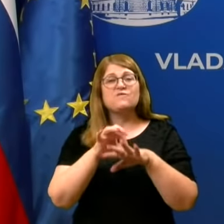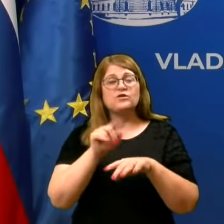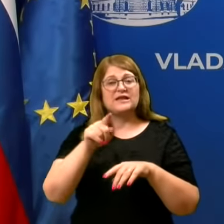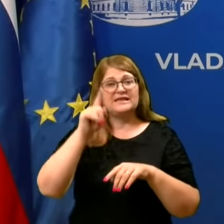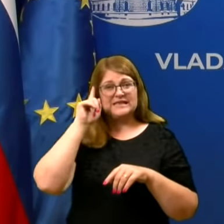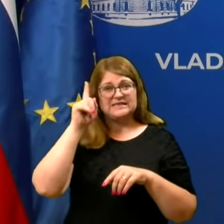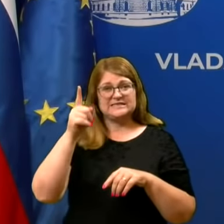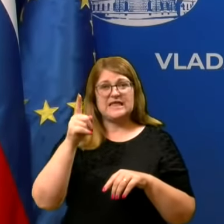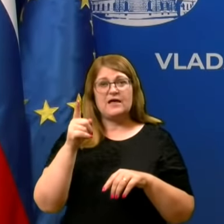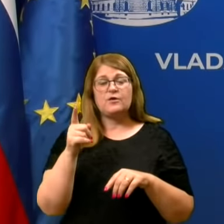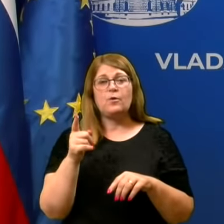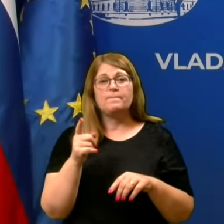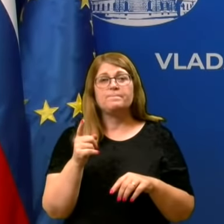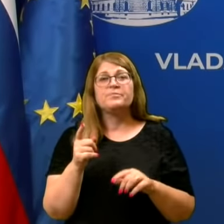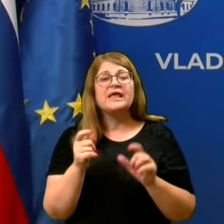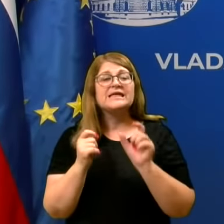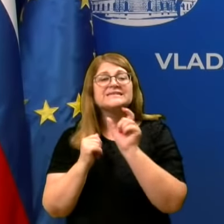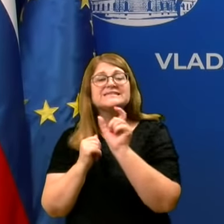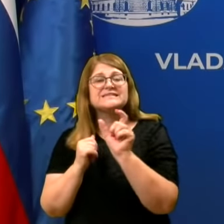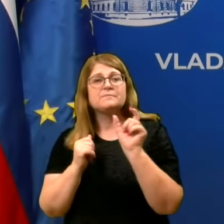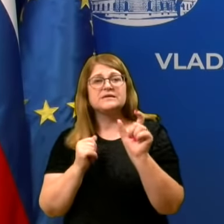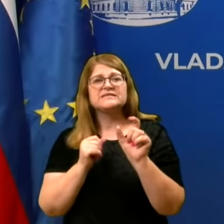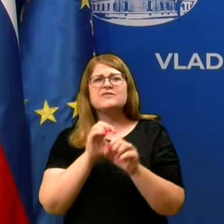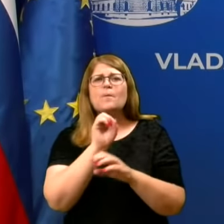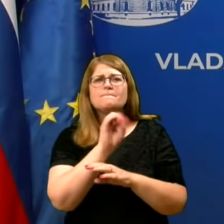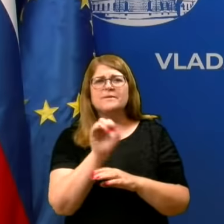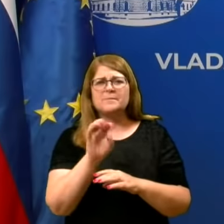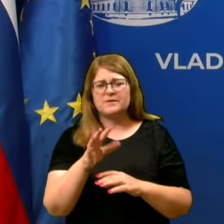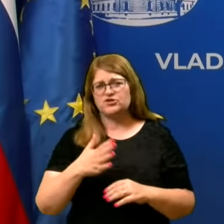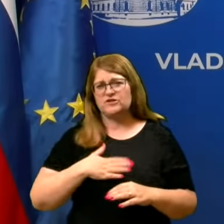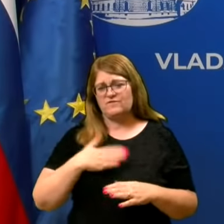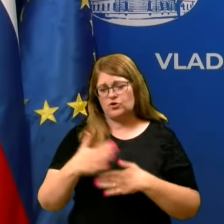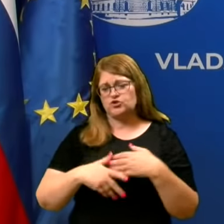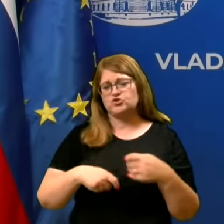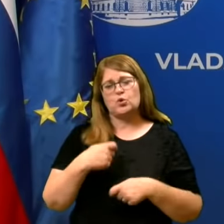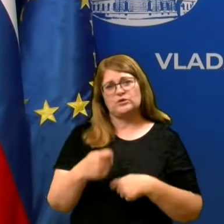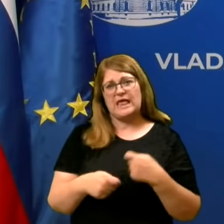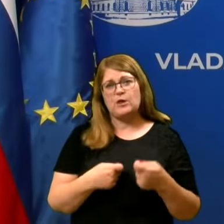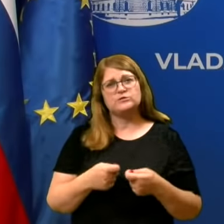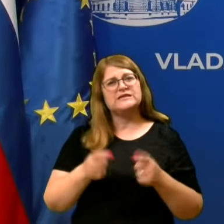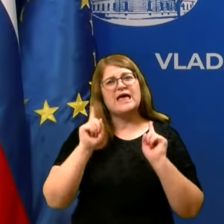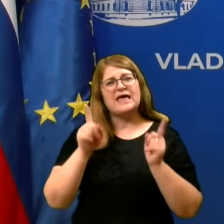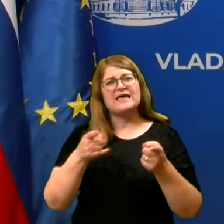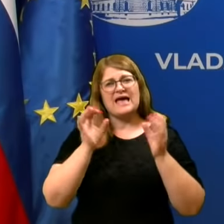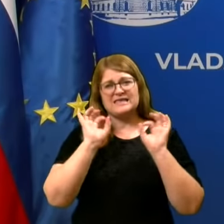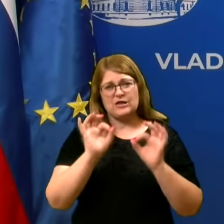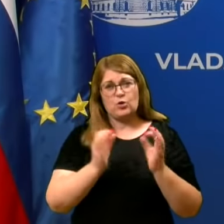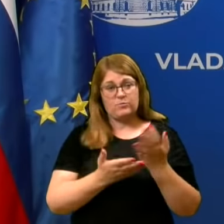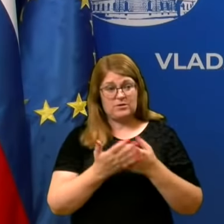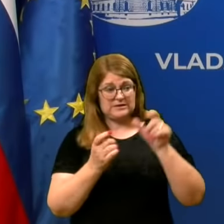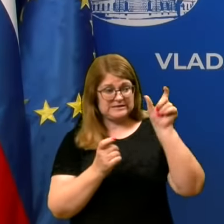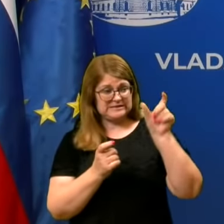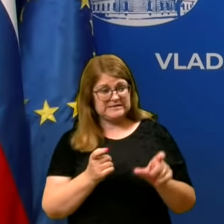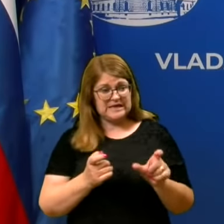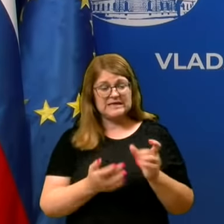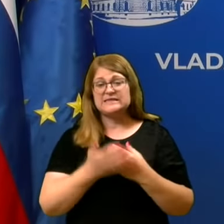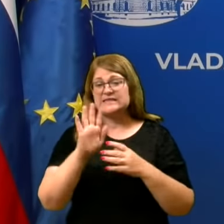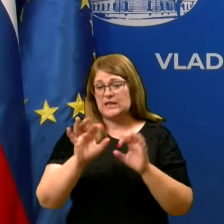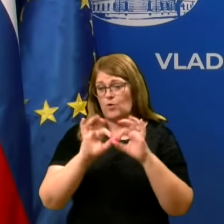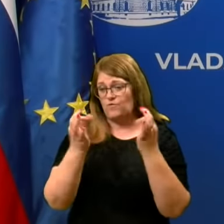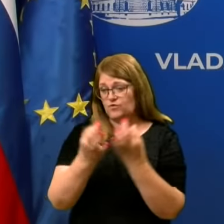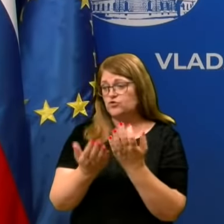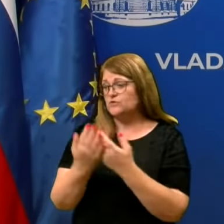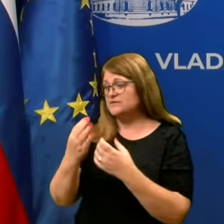znajo z besedo prepričati svoje sodelavce, kaj je dobro za njegovo družino, za